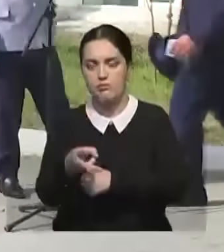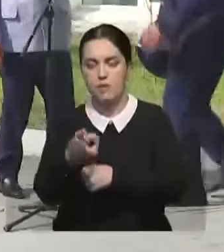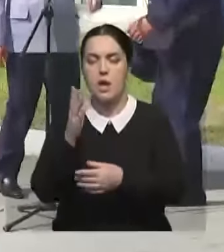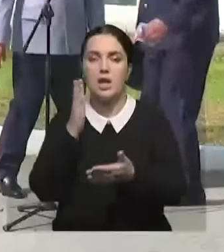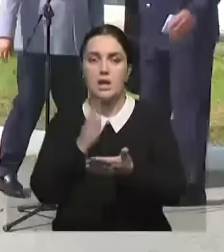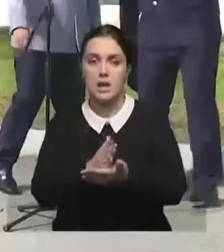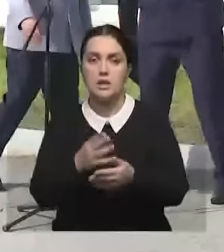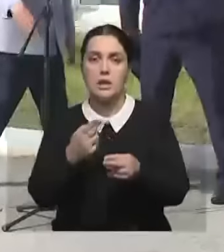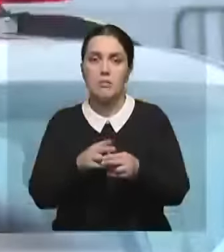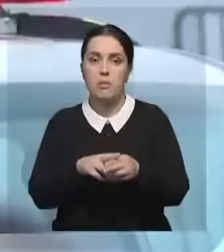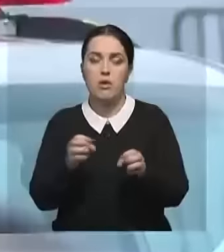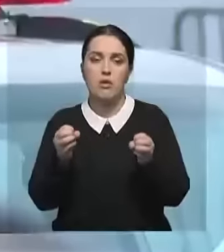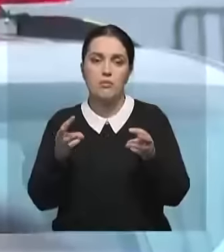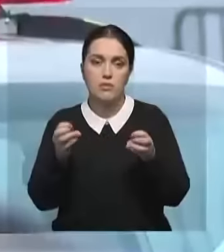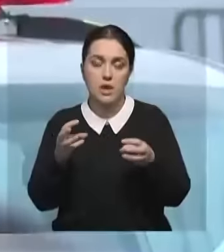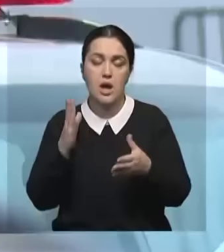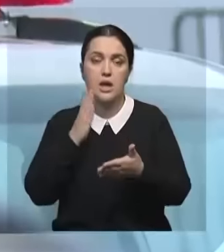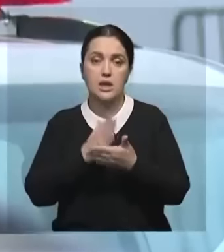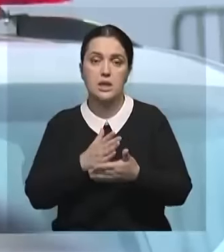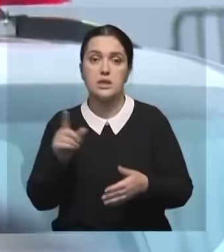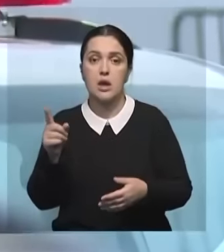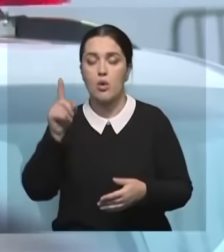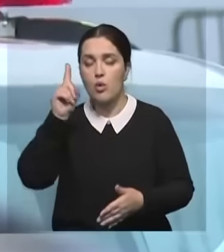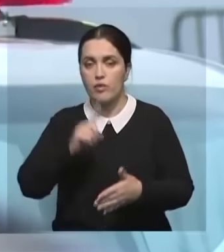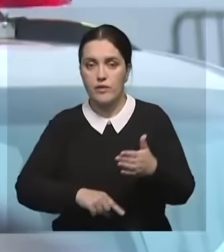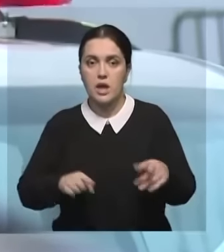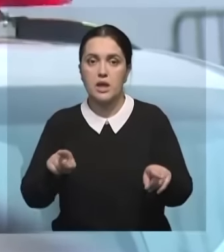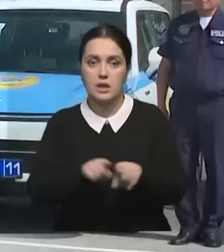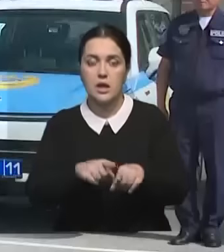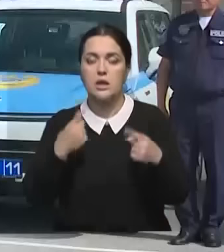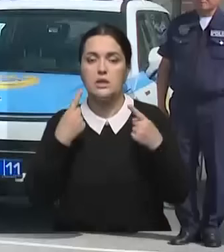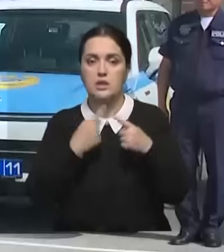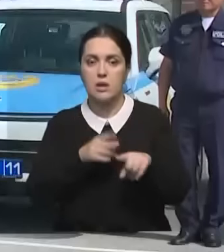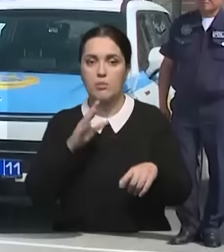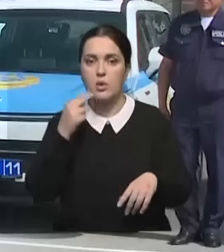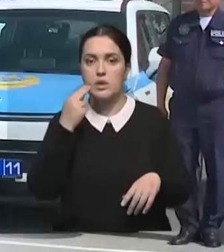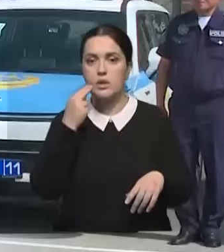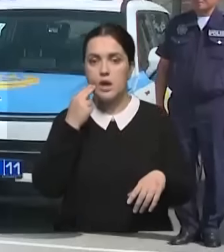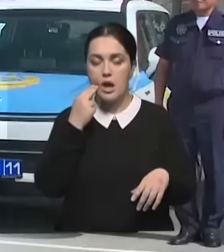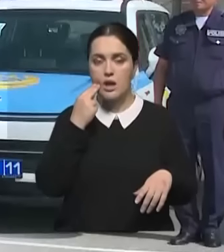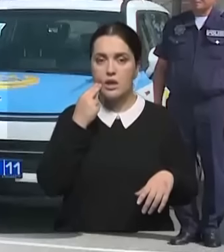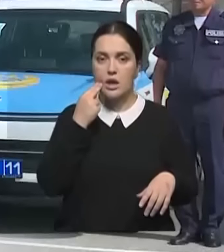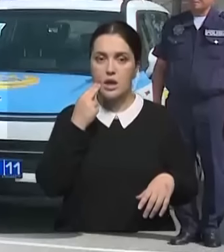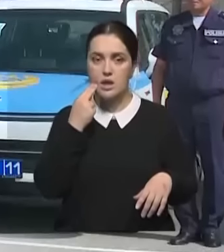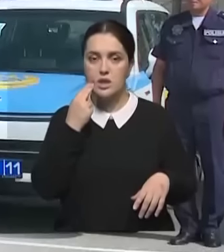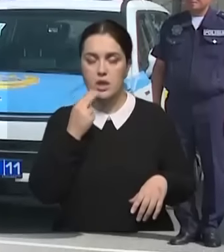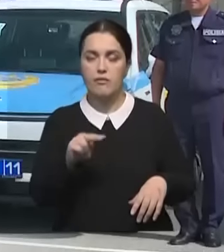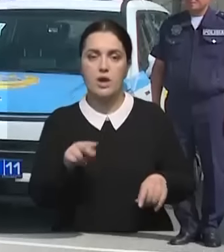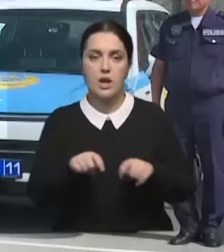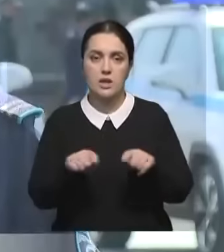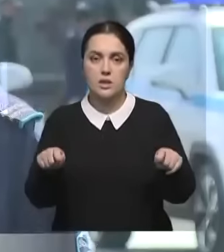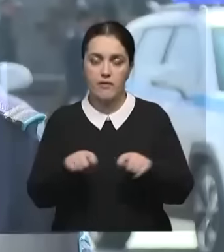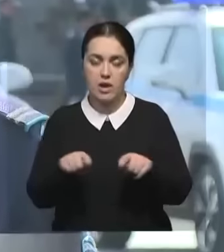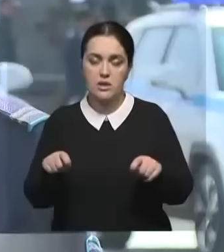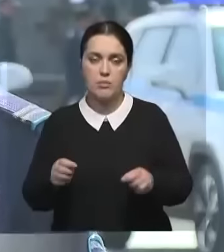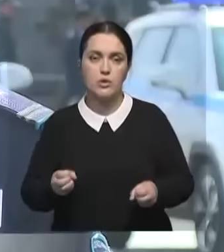системами и светодиодной установкой. Стража порядка уверены, такая техника повысит качество несения службы и раскрываемость преступлений.